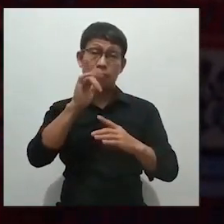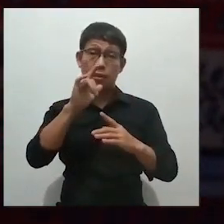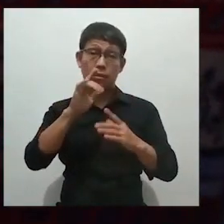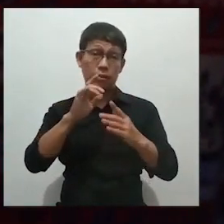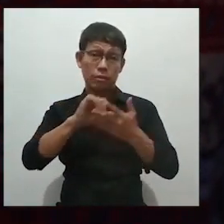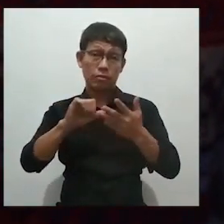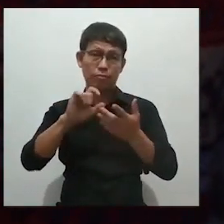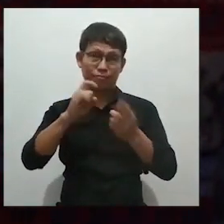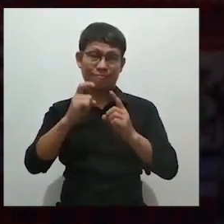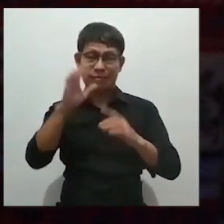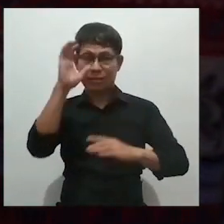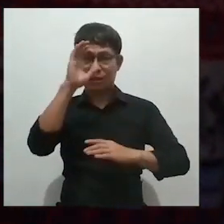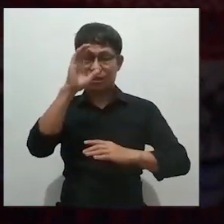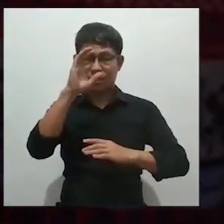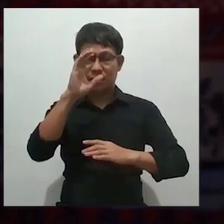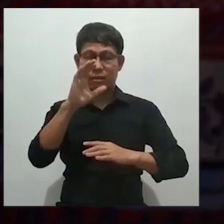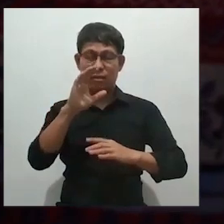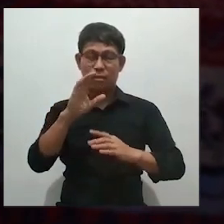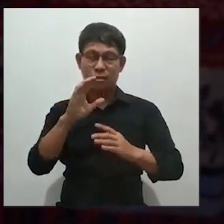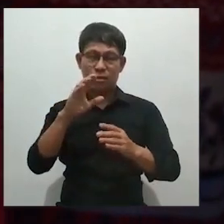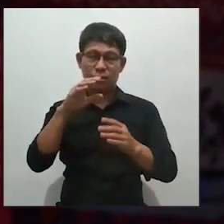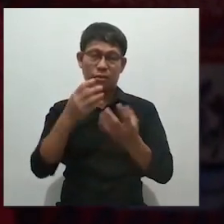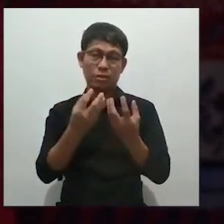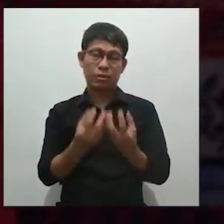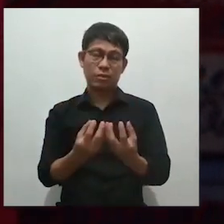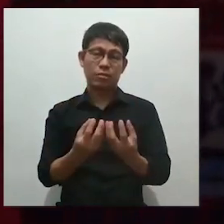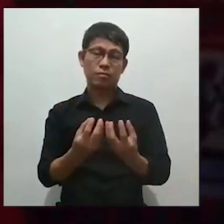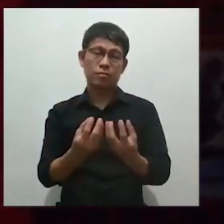kanser na daw po yung sa may test test niya.